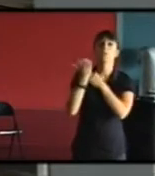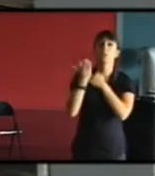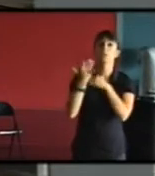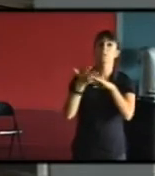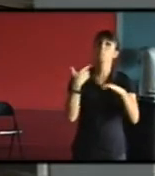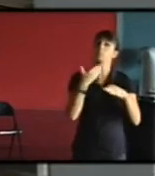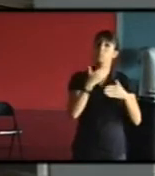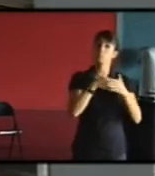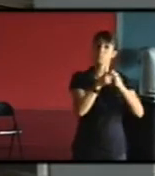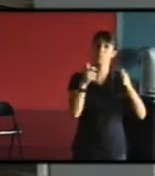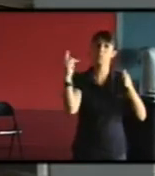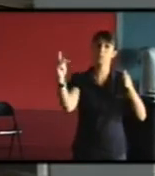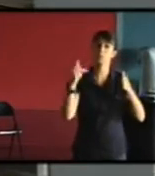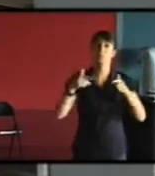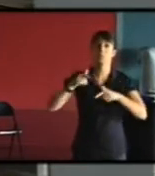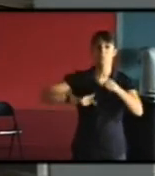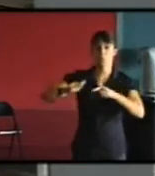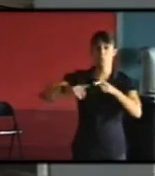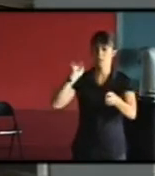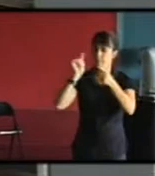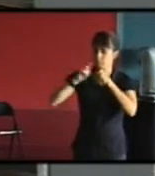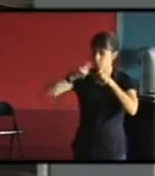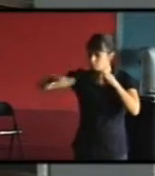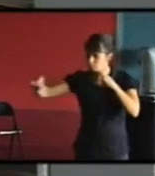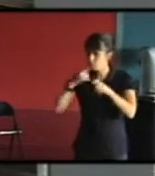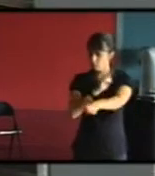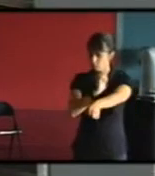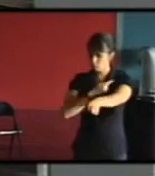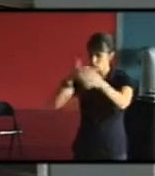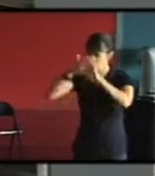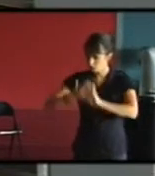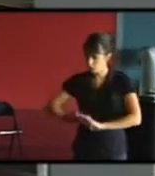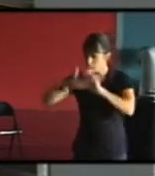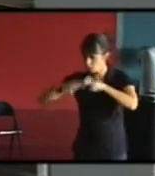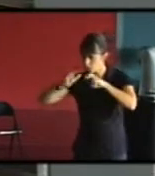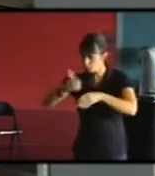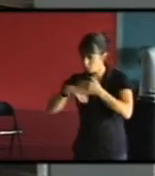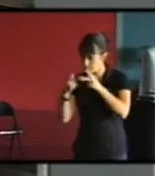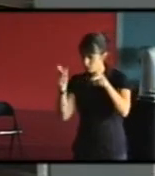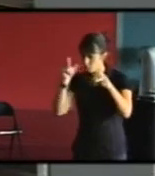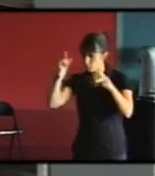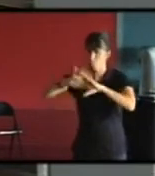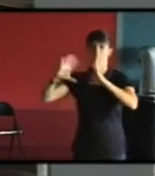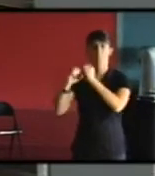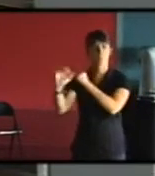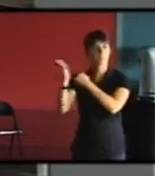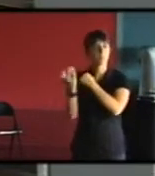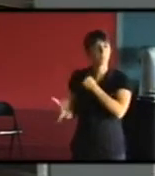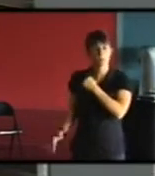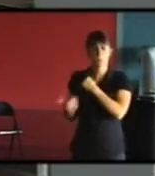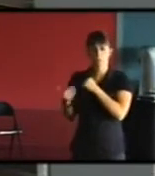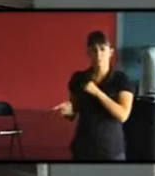travaillé sur les diagnostics énergétiques sur les quartiers anciens de Lyon. Je voulais vous demander,